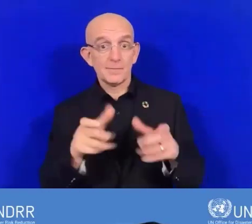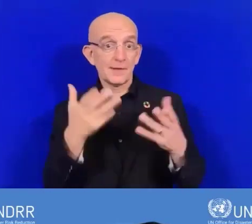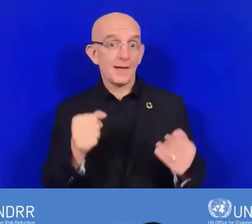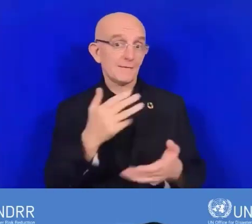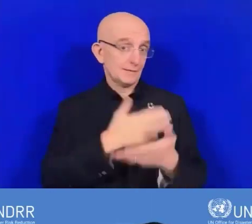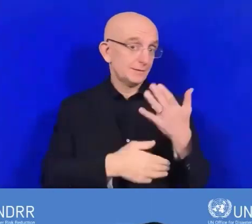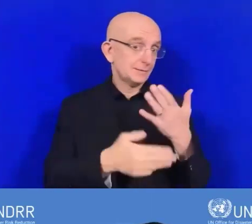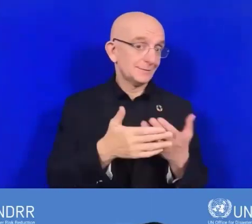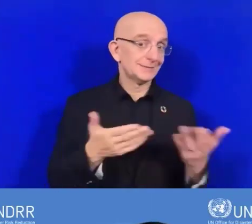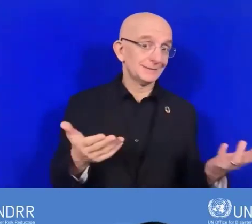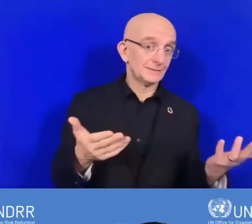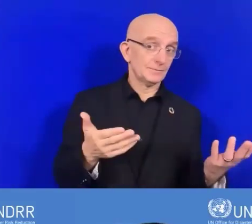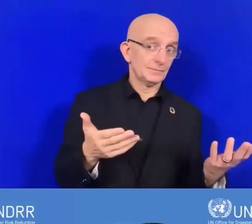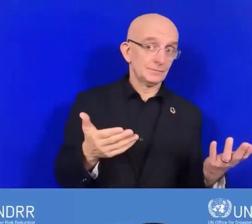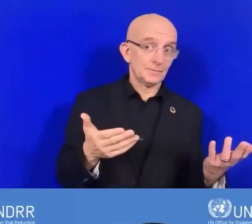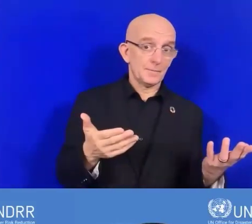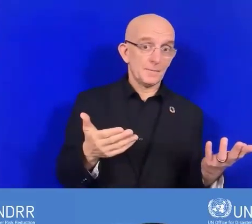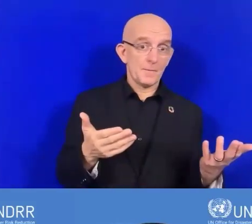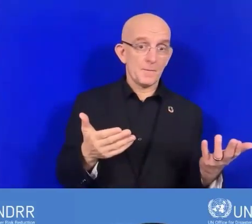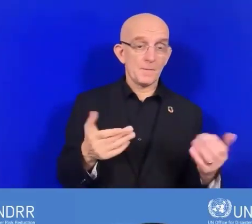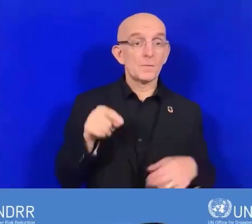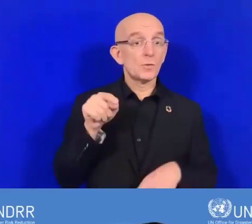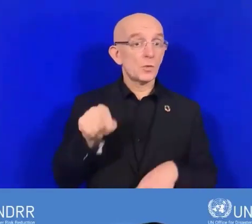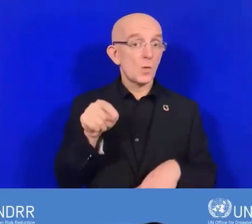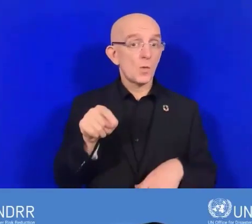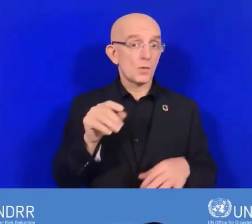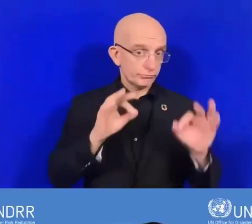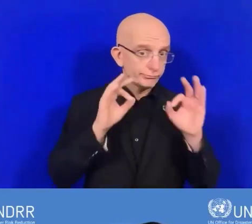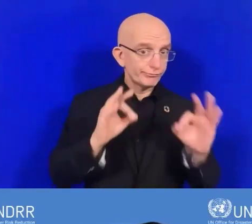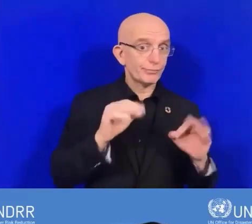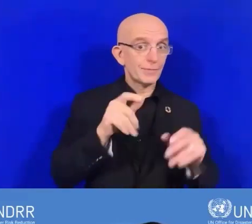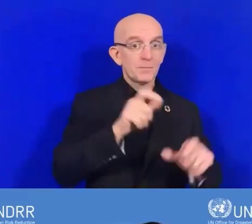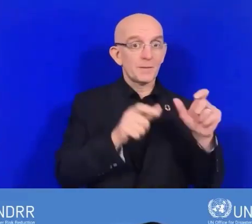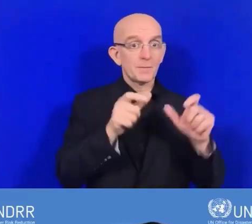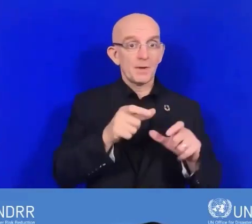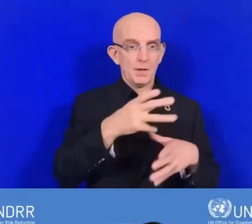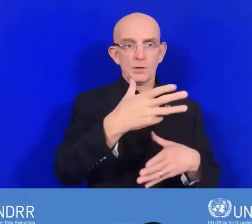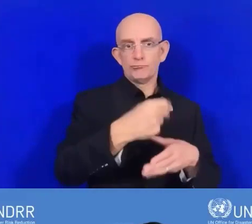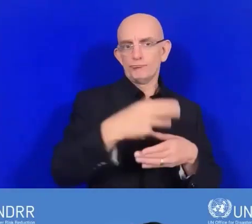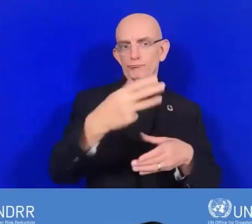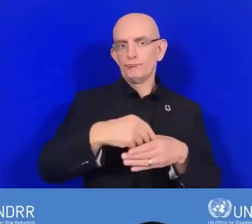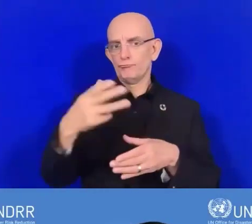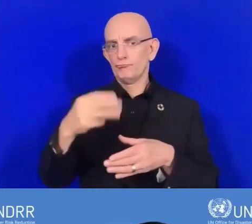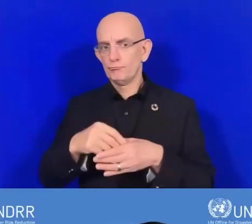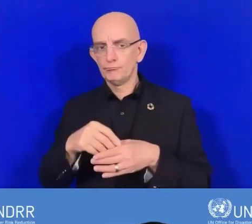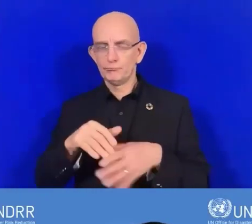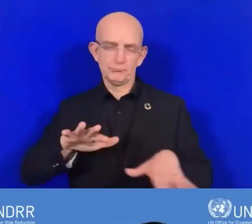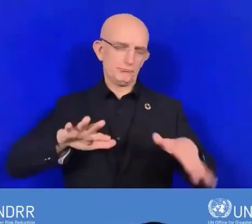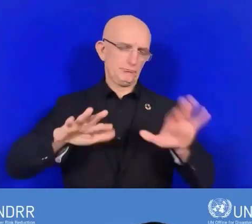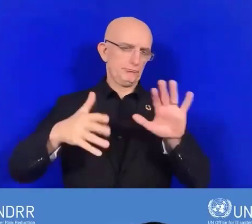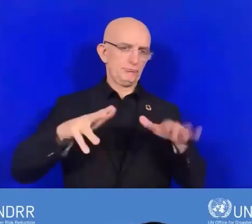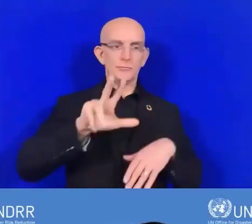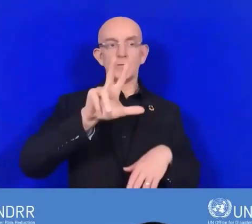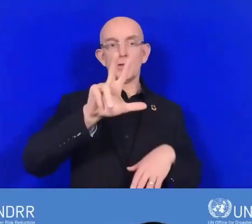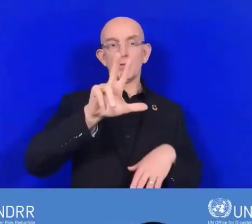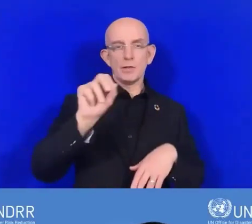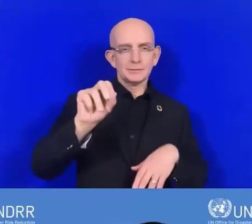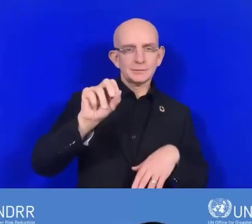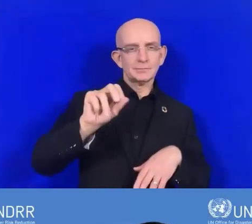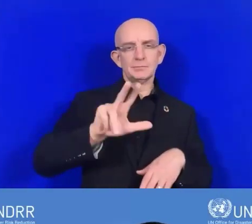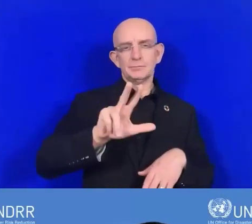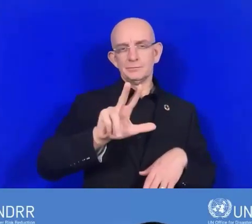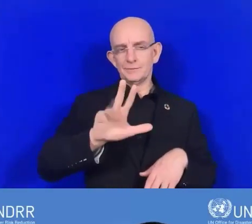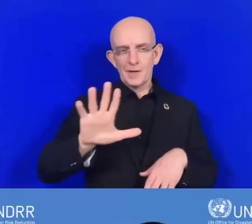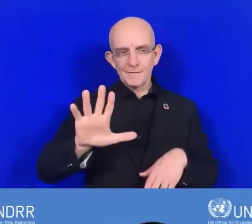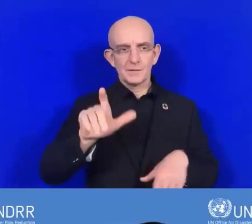nombre de personnes participant, c'est-à-dire 30 ou 35 personnes. Il s'agit des